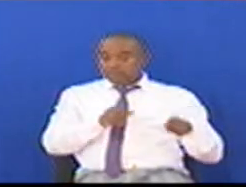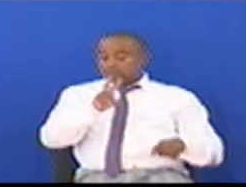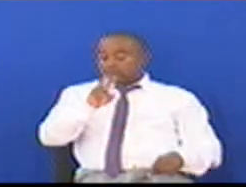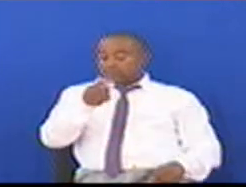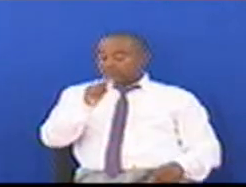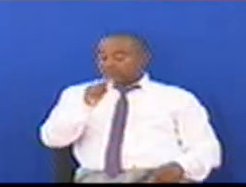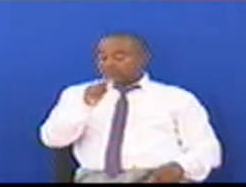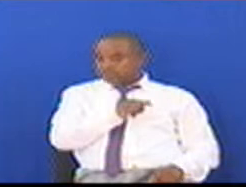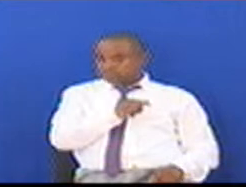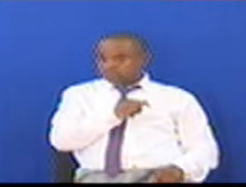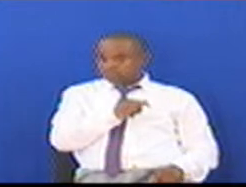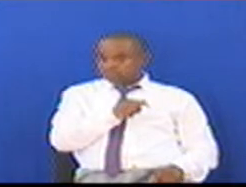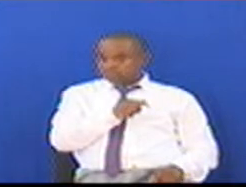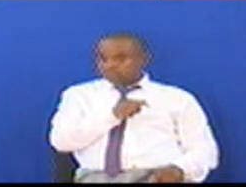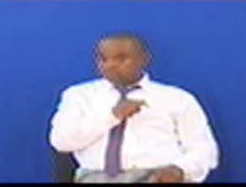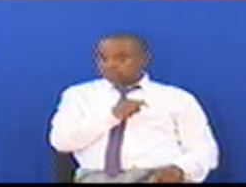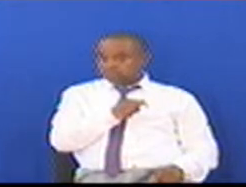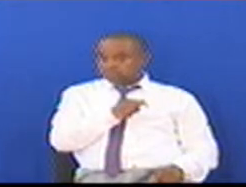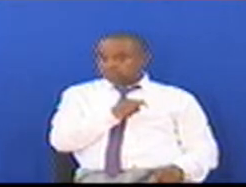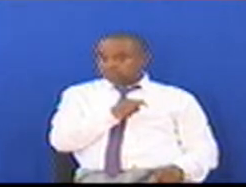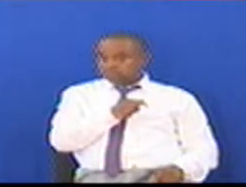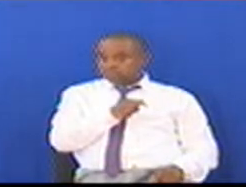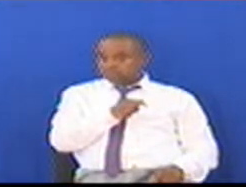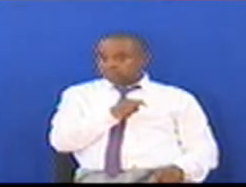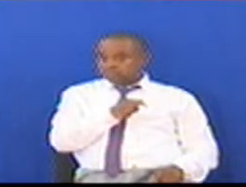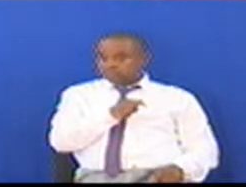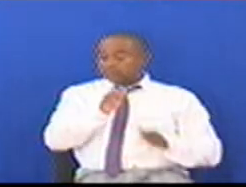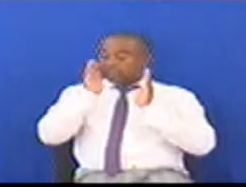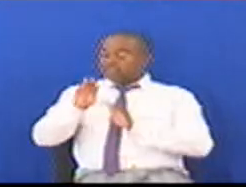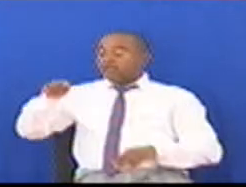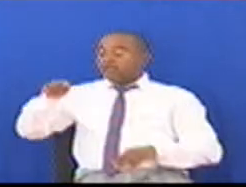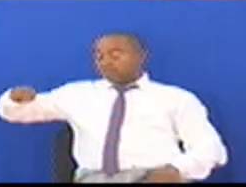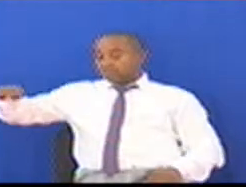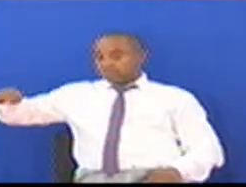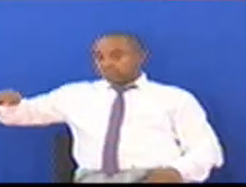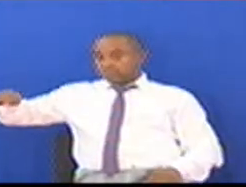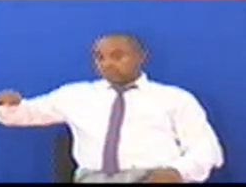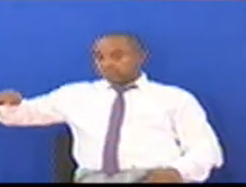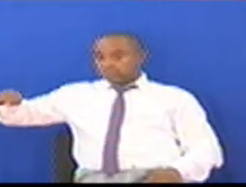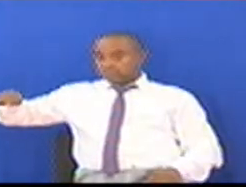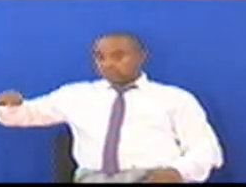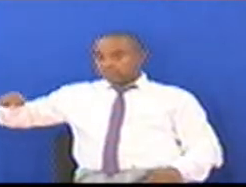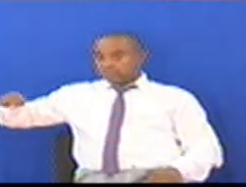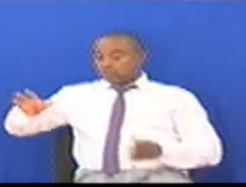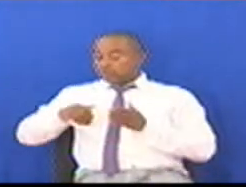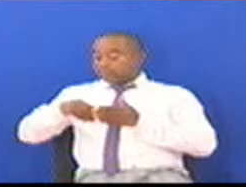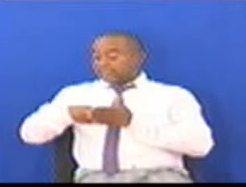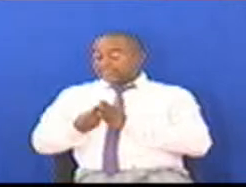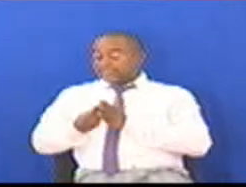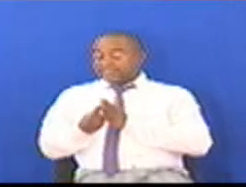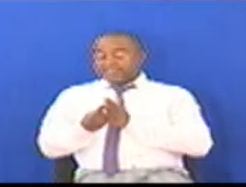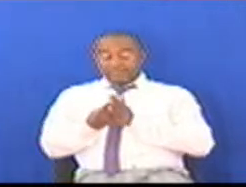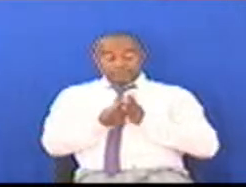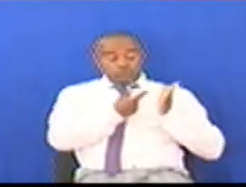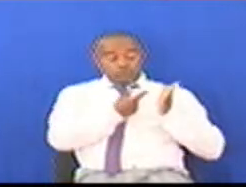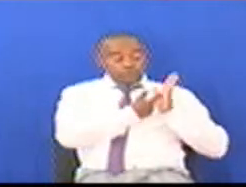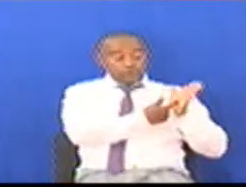Inatakiwa Kwanjiayote Nyingine Ibaki Huku Kubara Ili Kwa sababu Resit Ile Kifika Zanziba